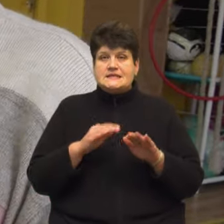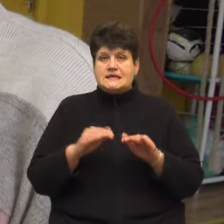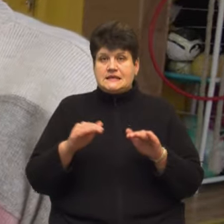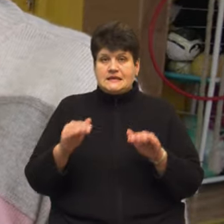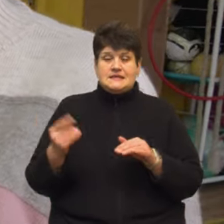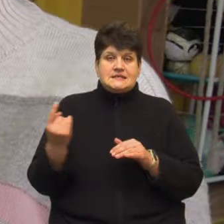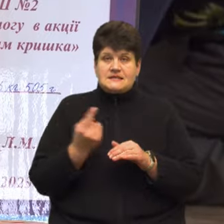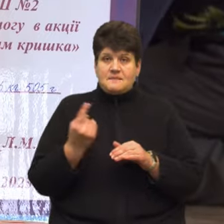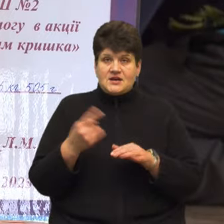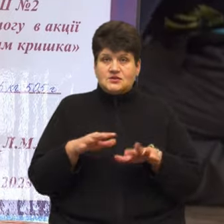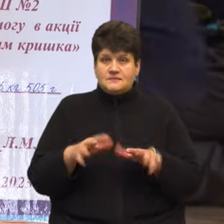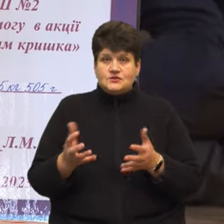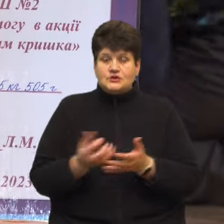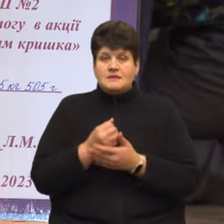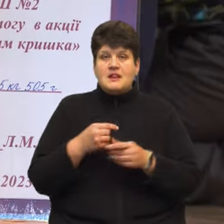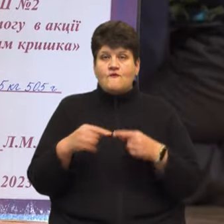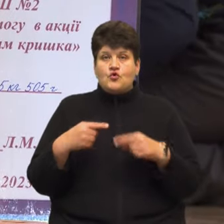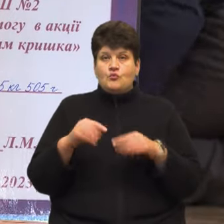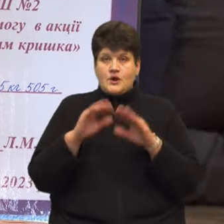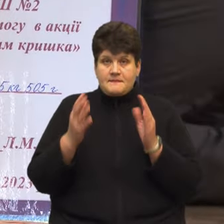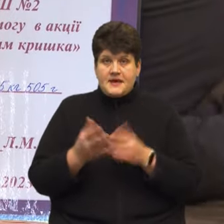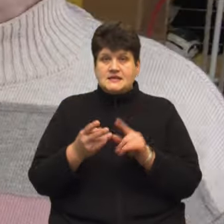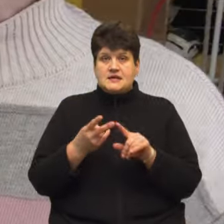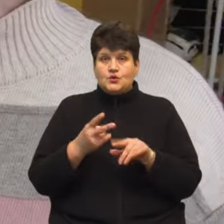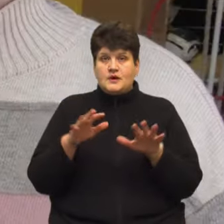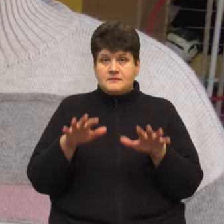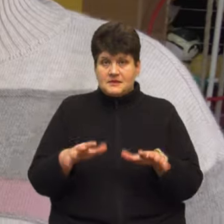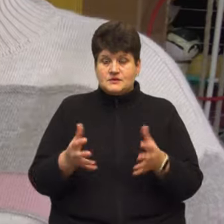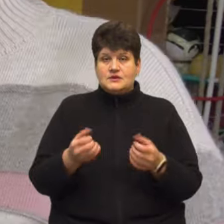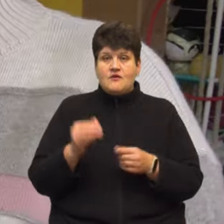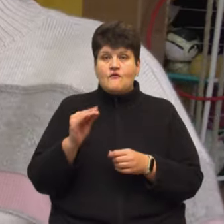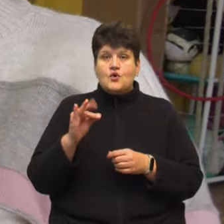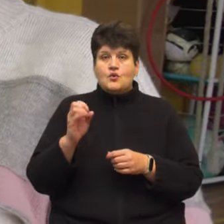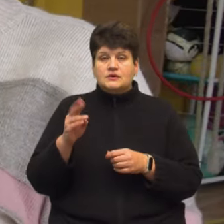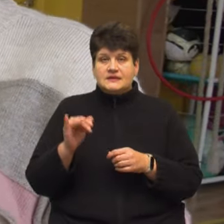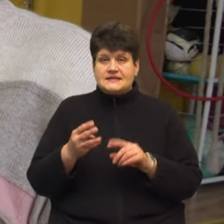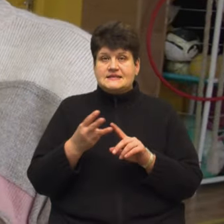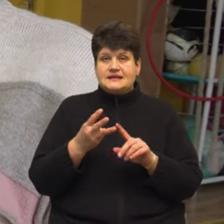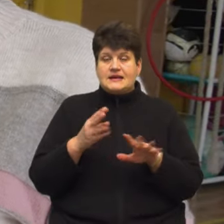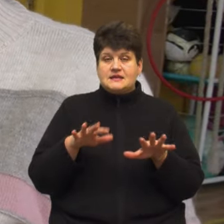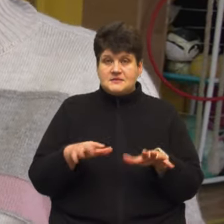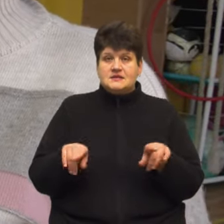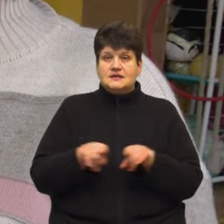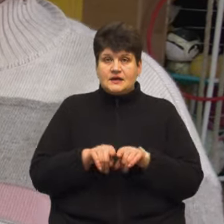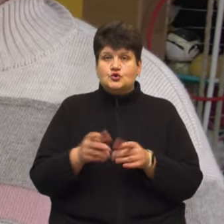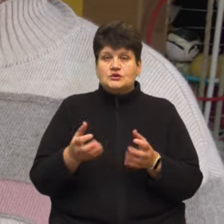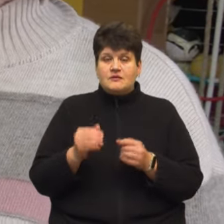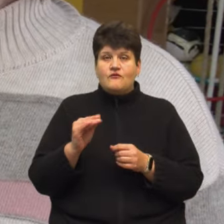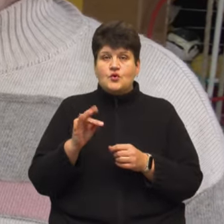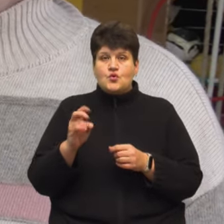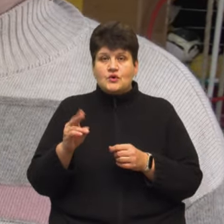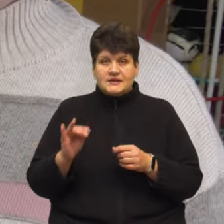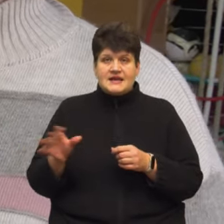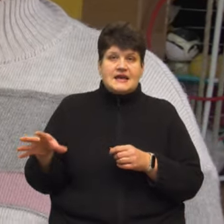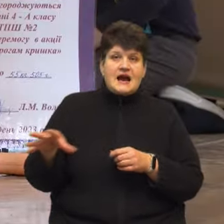перше місце отримали футбольний м'яч, за друге місце отримали фрукти, і за третє місце також отримали фрукти, і всі